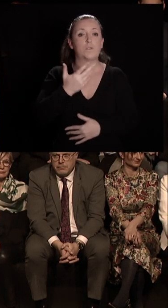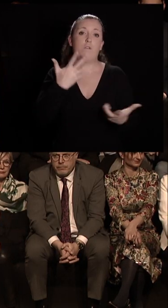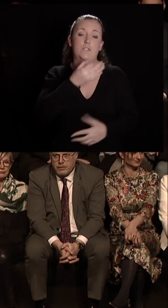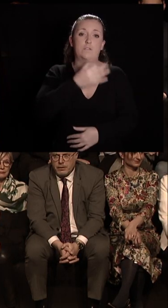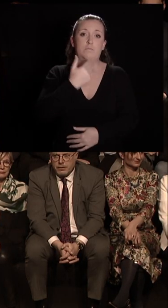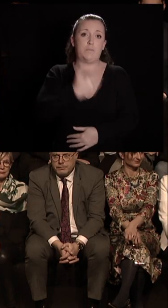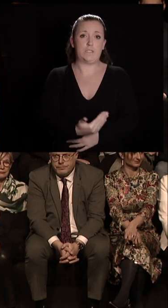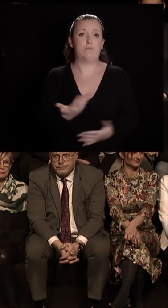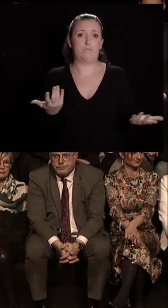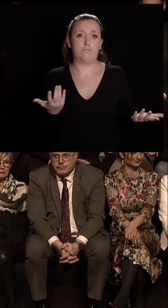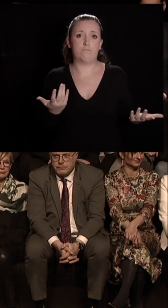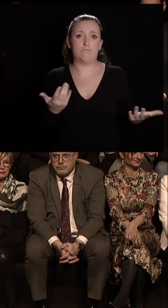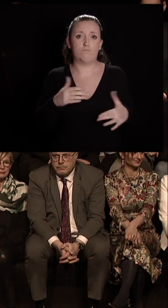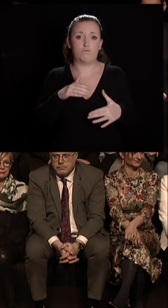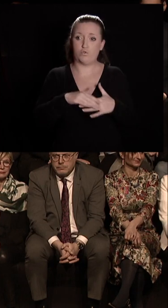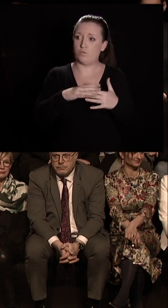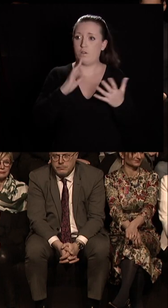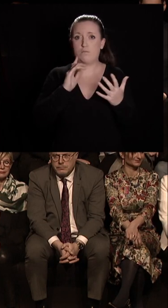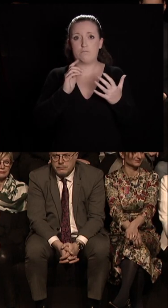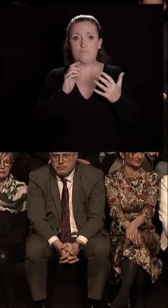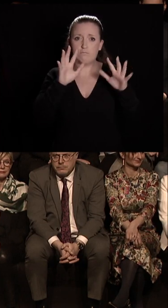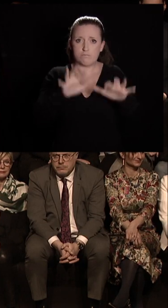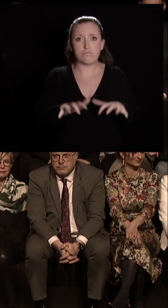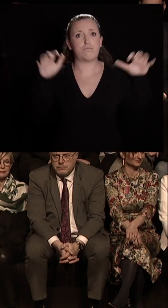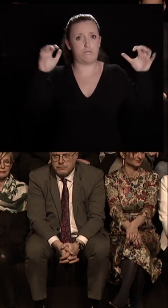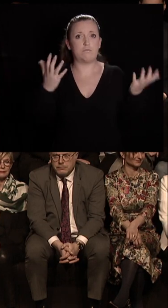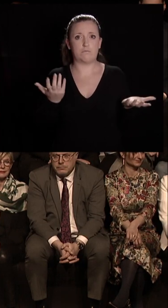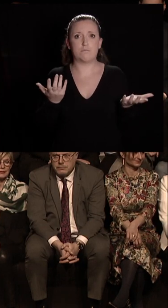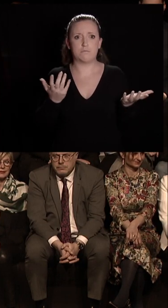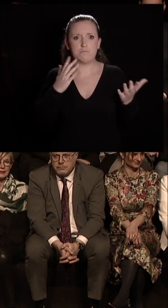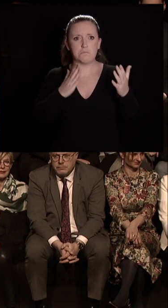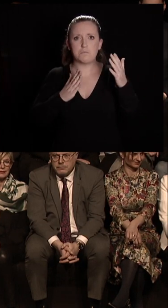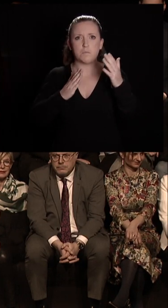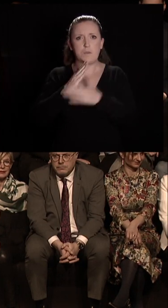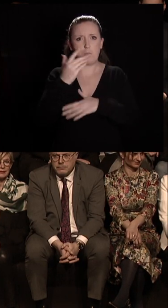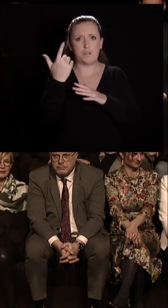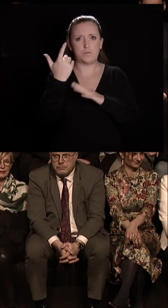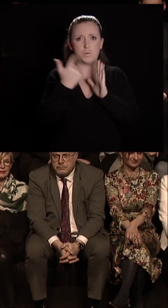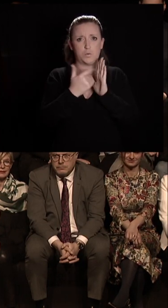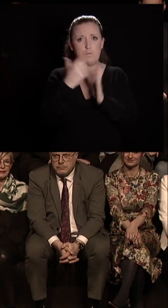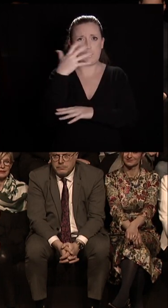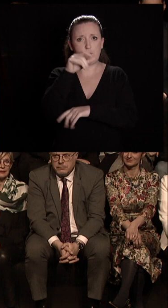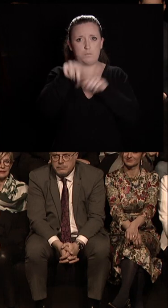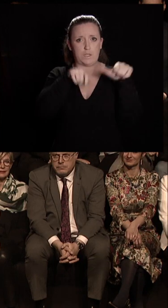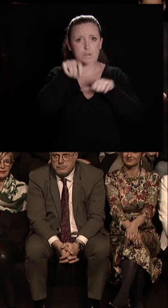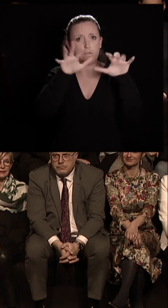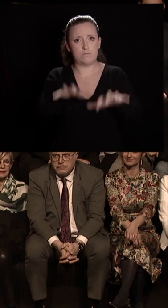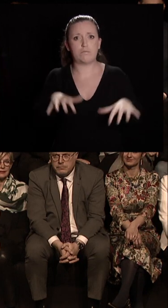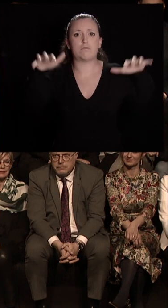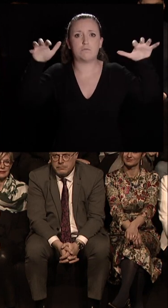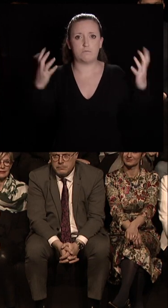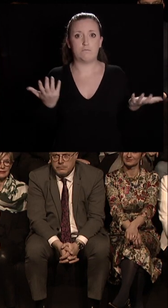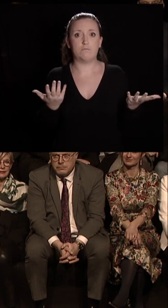d'être rassemblés en nombre, plus de 2 500 ce soir, en notre